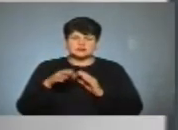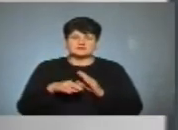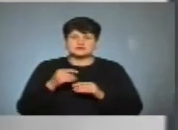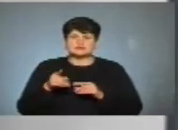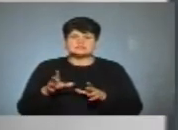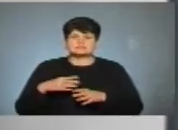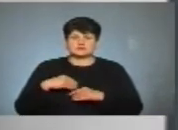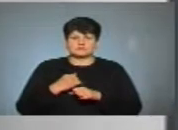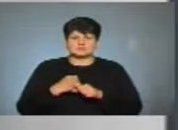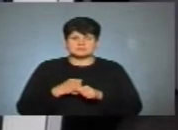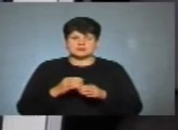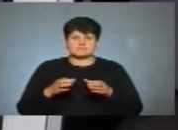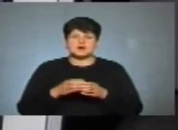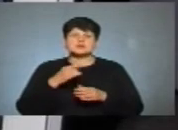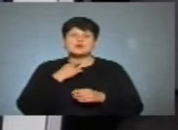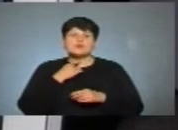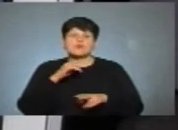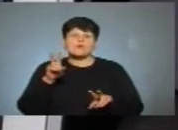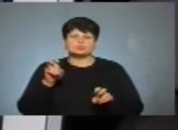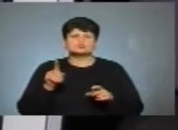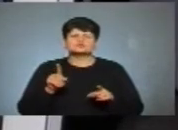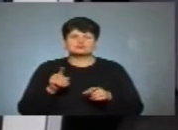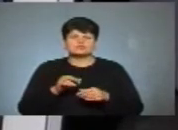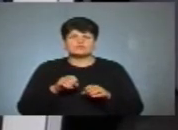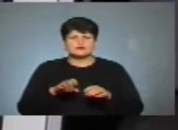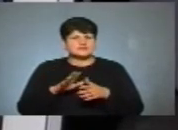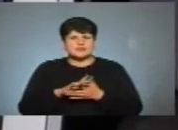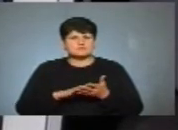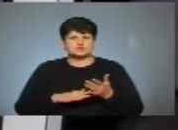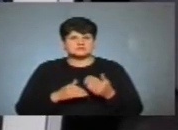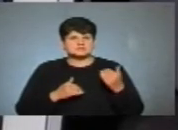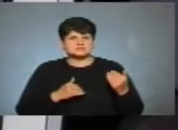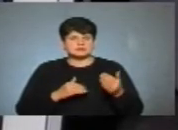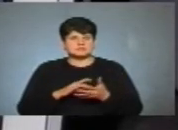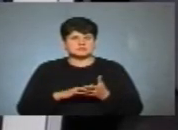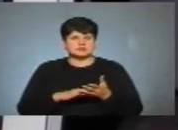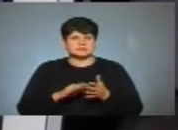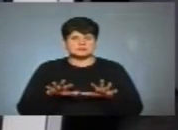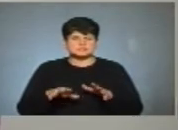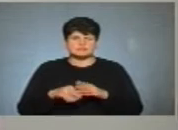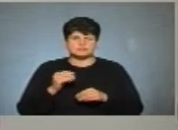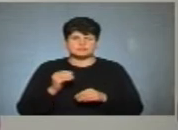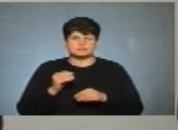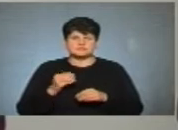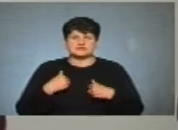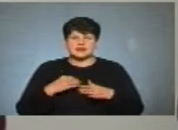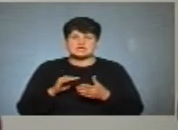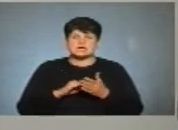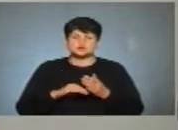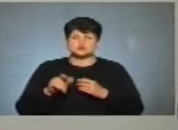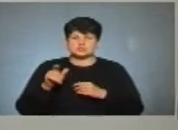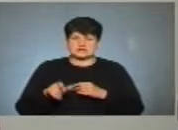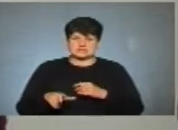співпрацювали з партією «Голос». Чому ви рішили не продовжувати з ними і далі йти вже на місцевих виборах? Я як журналіст,